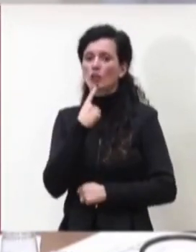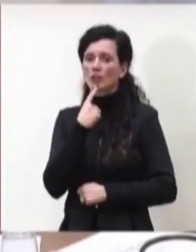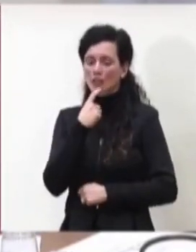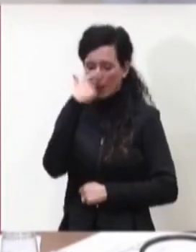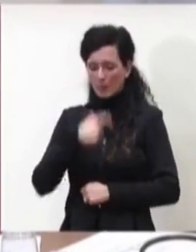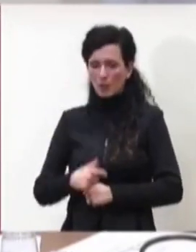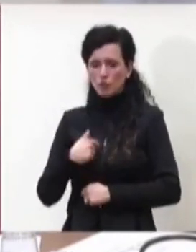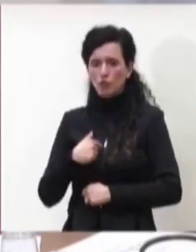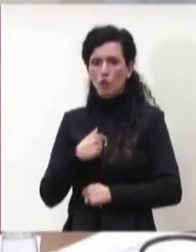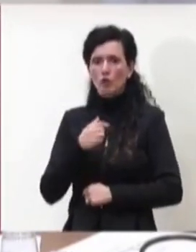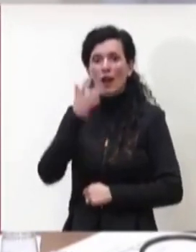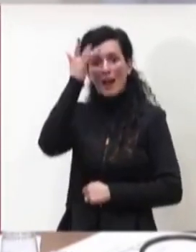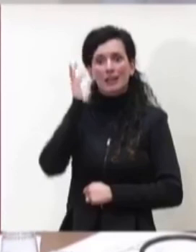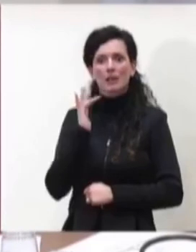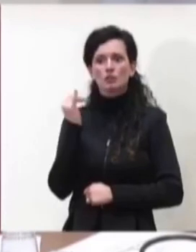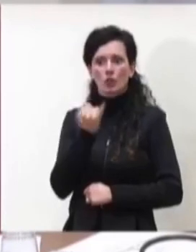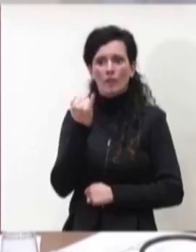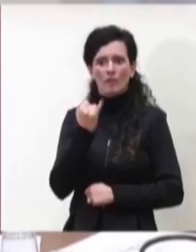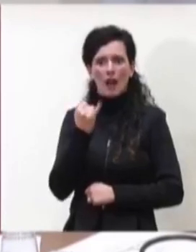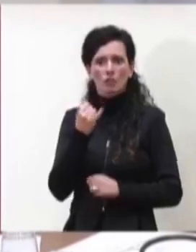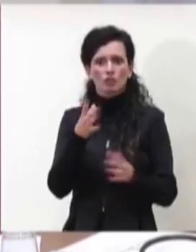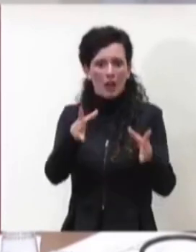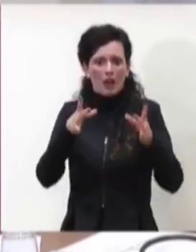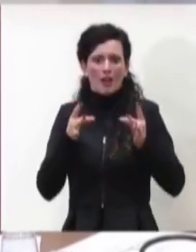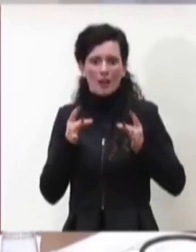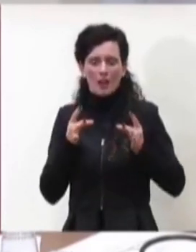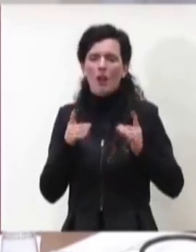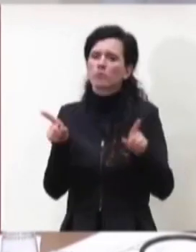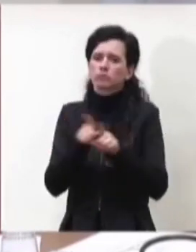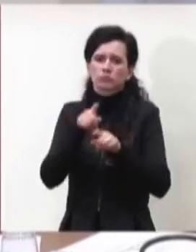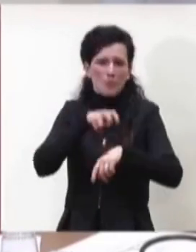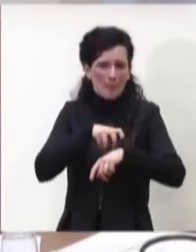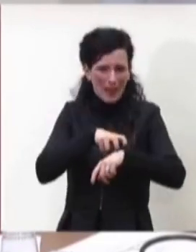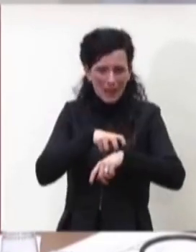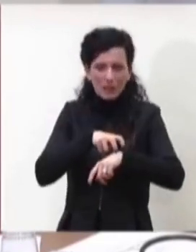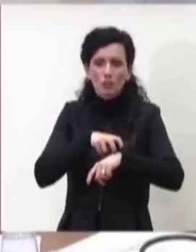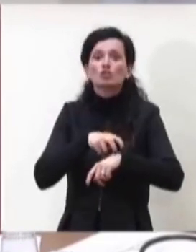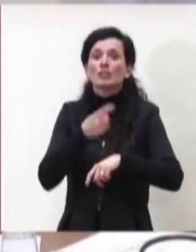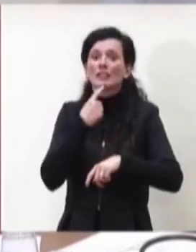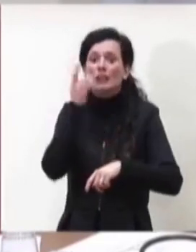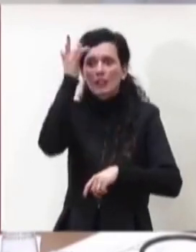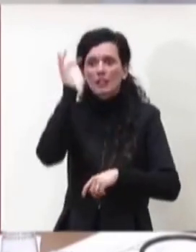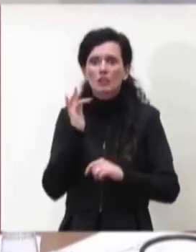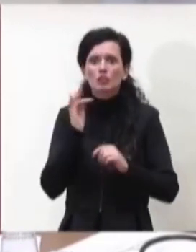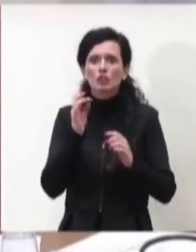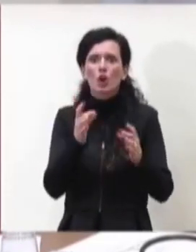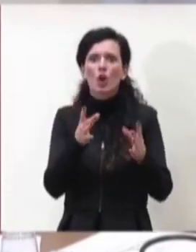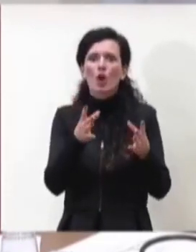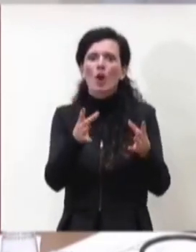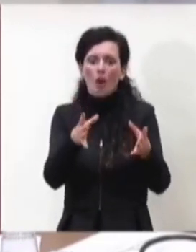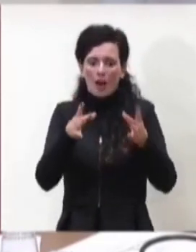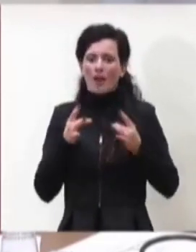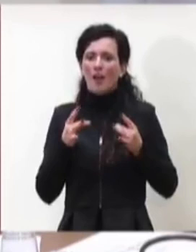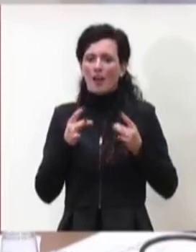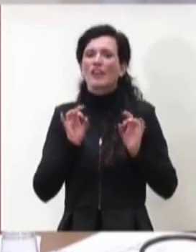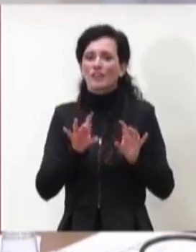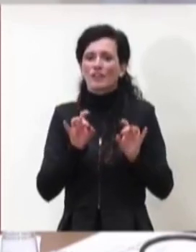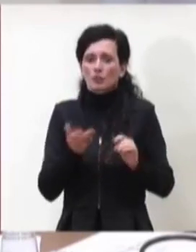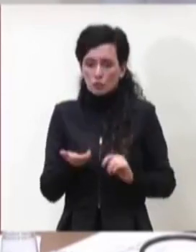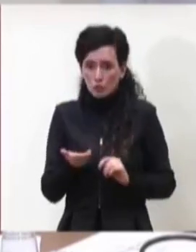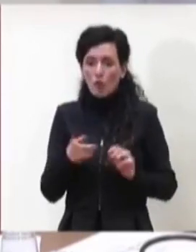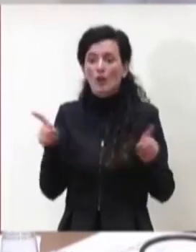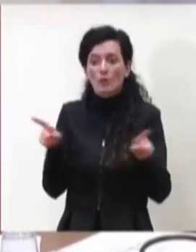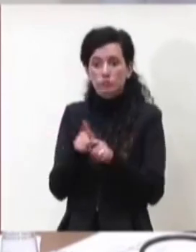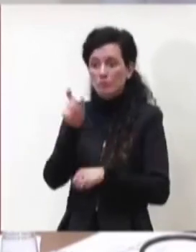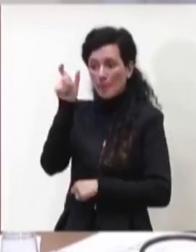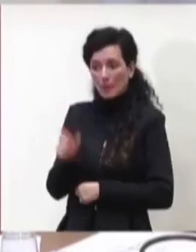che a loro volta possono esporre altre persone a rischio all'infezione e le persone anziane in un